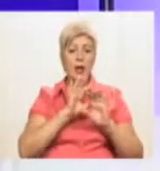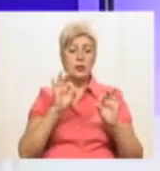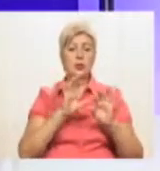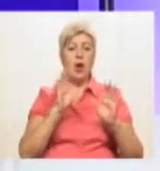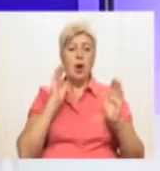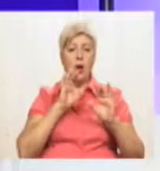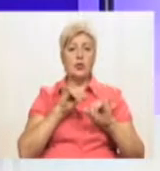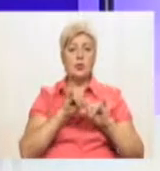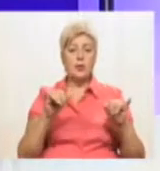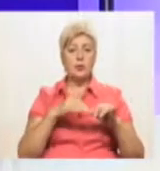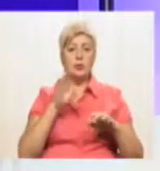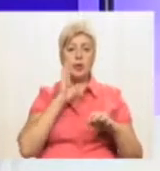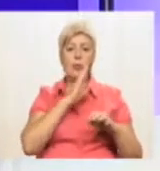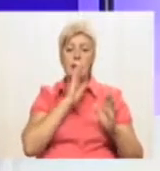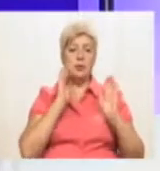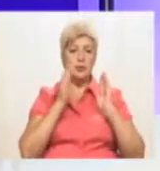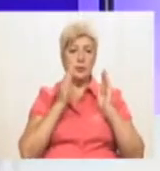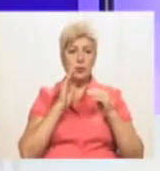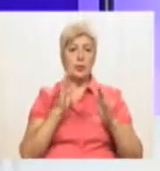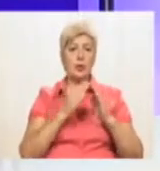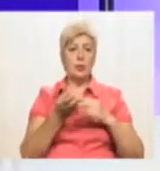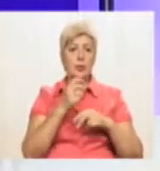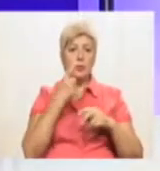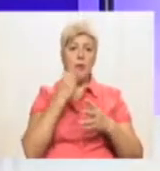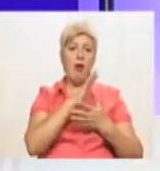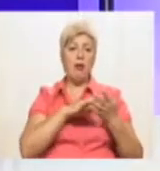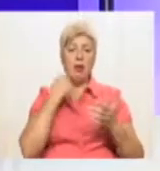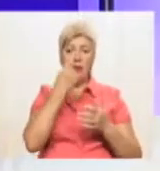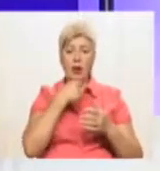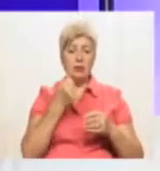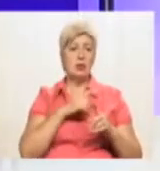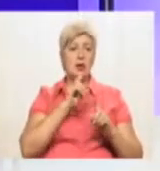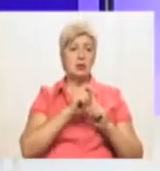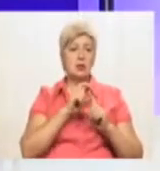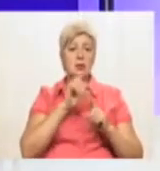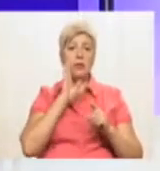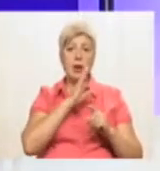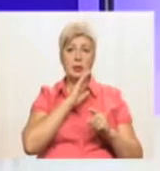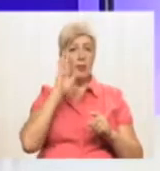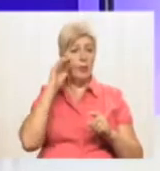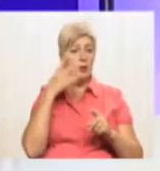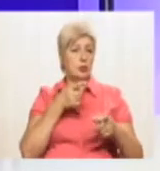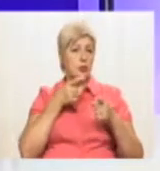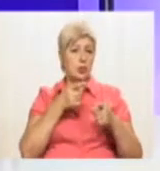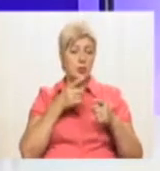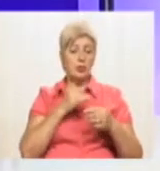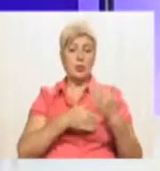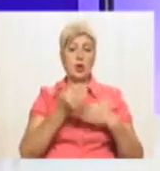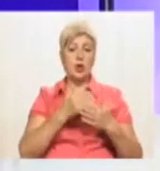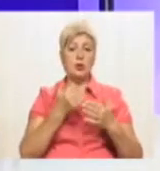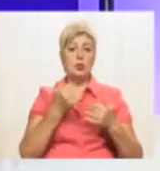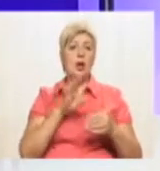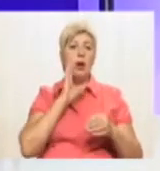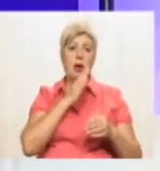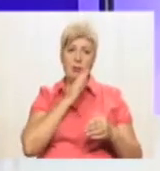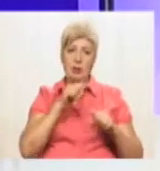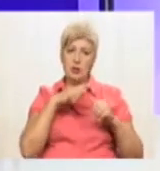Артем прийшов додому з закривавленим обличчям та тілесними ошкодженнями. Зі слів матері, хлопцю загрожують і досі, а вона поставила за мету покарати винних.